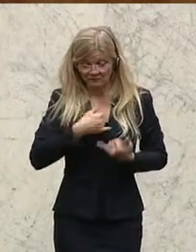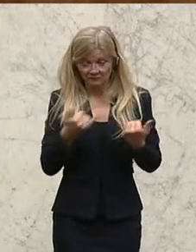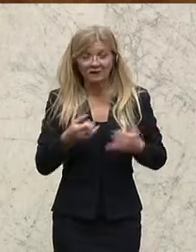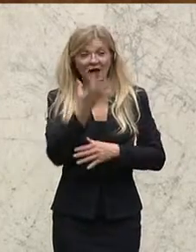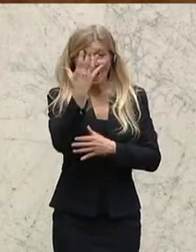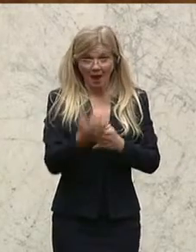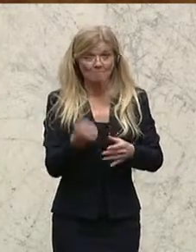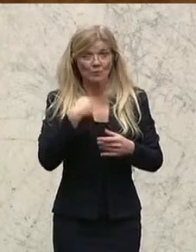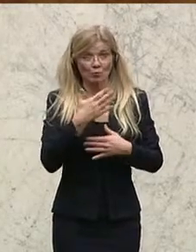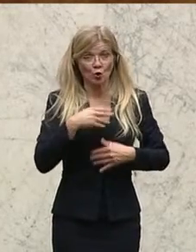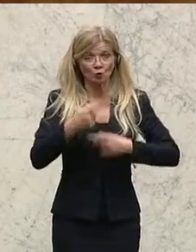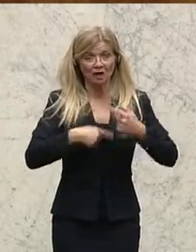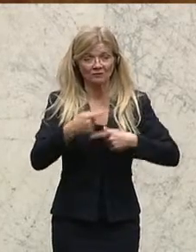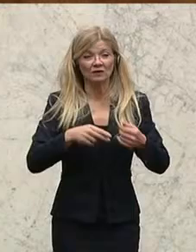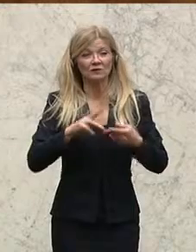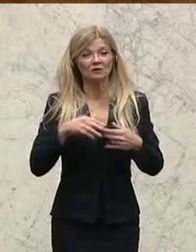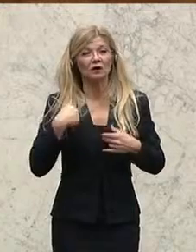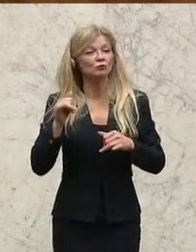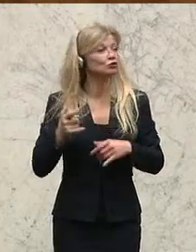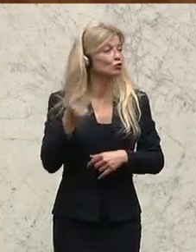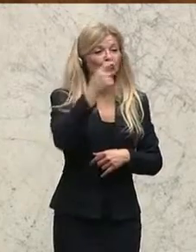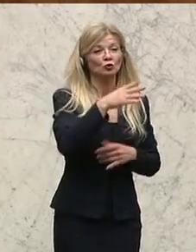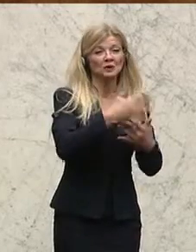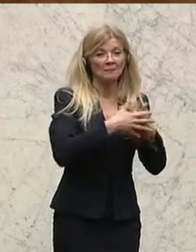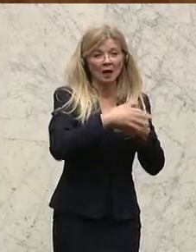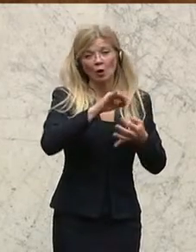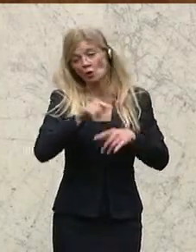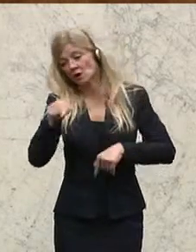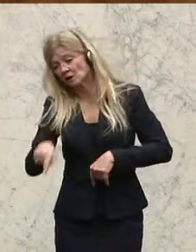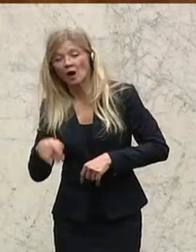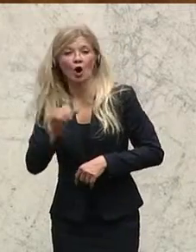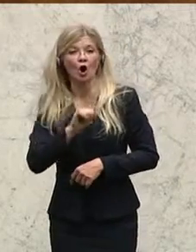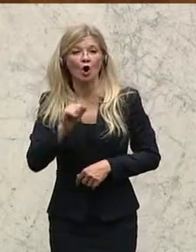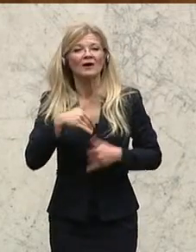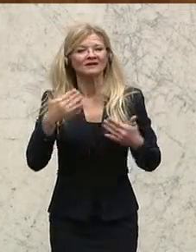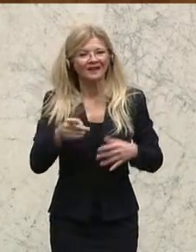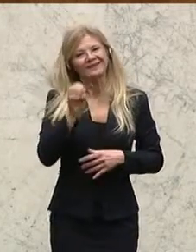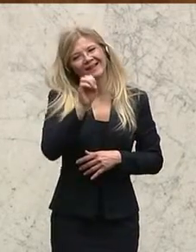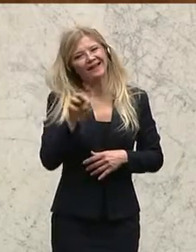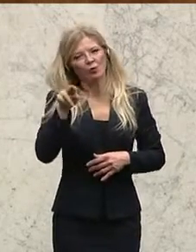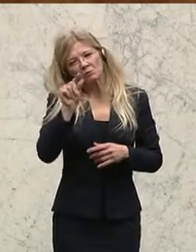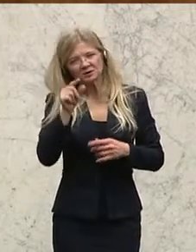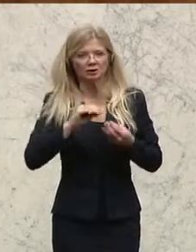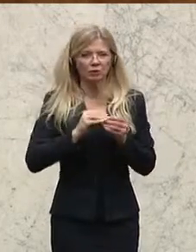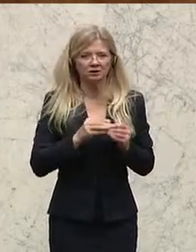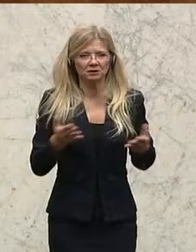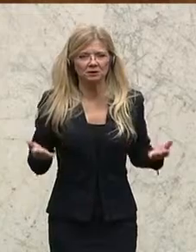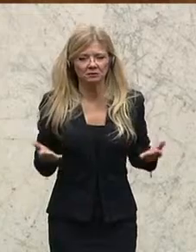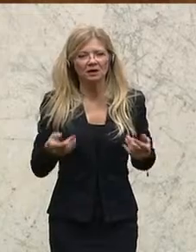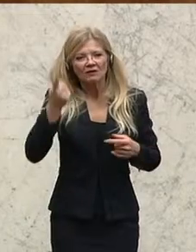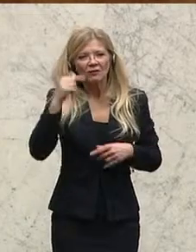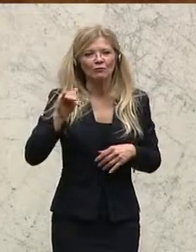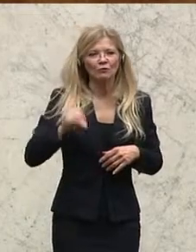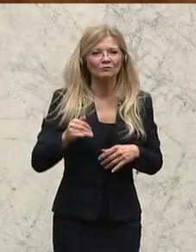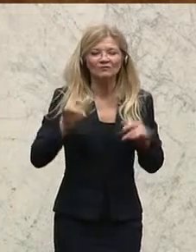Produkt entwickelt, machen wir das in den Vereinigten Staaten, machen wir das in Europa, dann wird es in der EU etwas kompliziert. Da geht es eigentlich darum, dass man